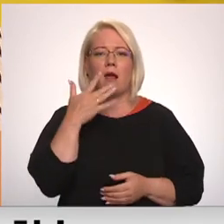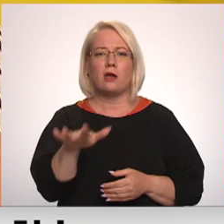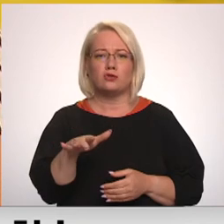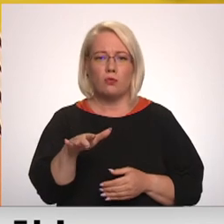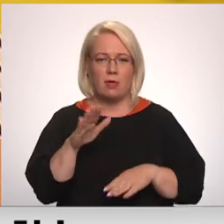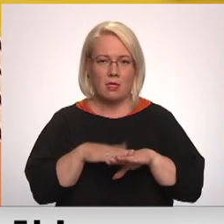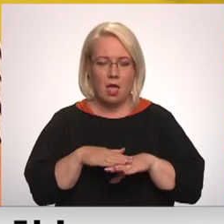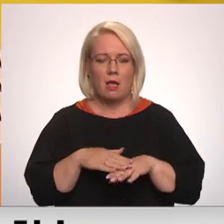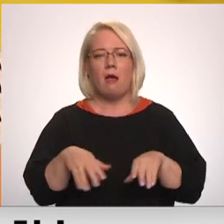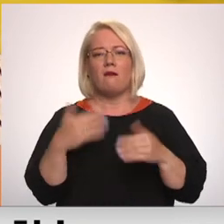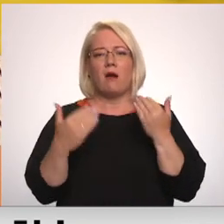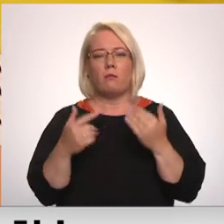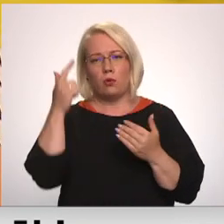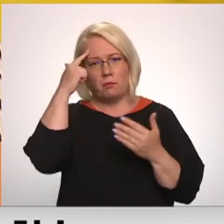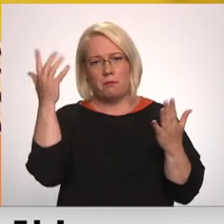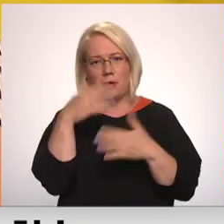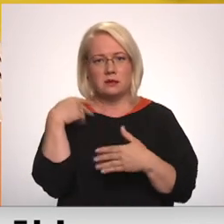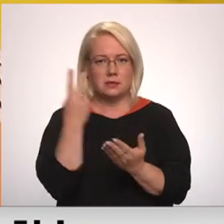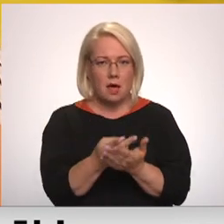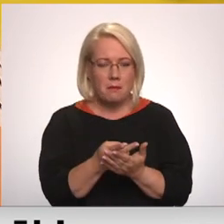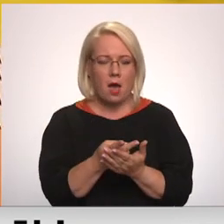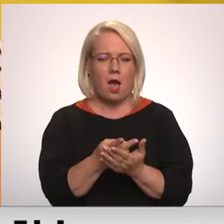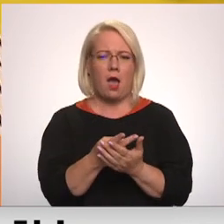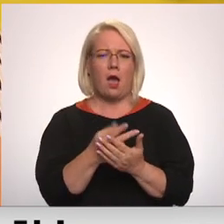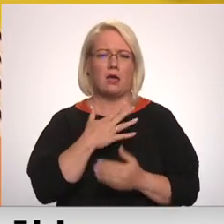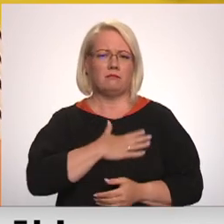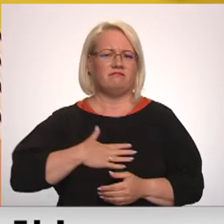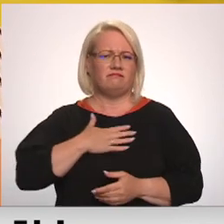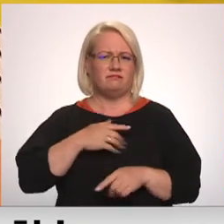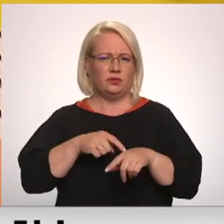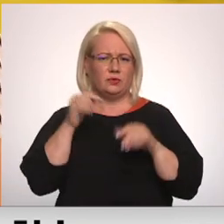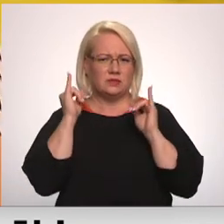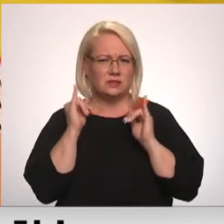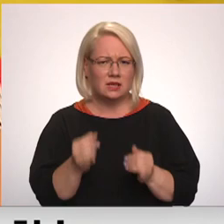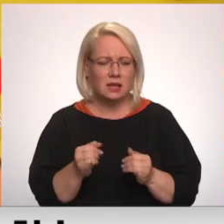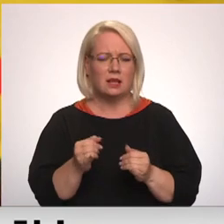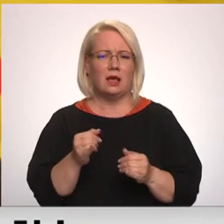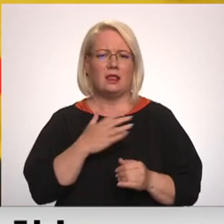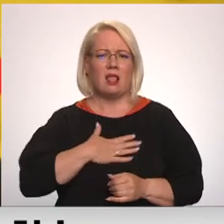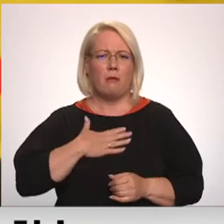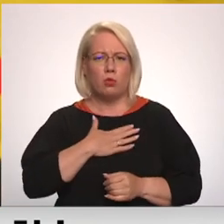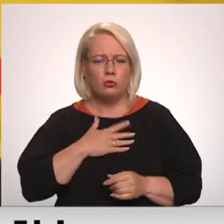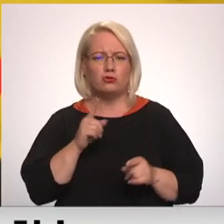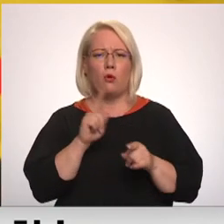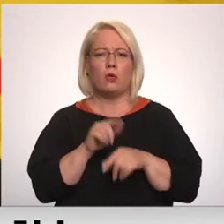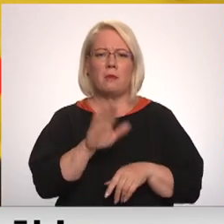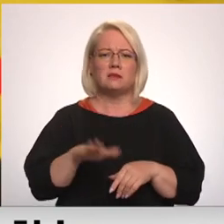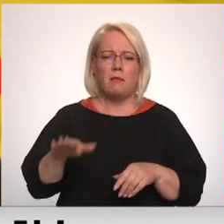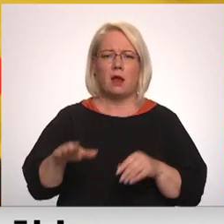ir varbūt samaņas zaudēšanas, nelabas dūšas maziem bērniem apātījumiem, iegainums arī